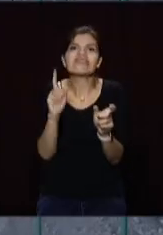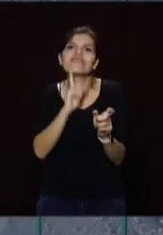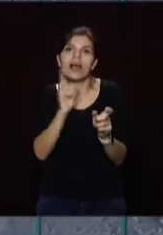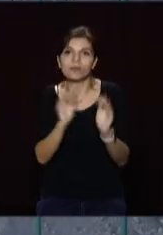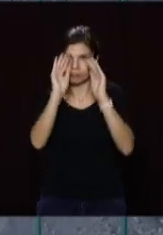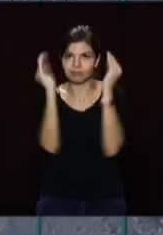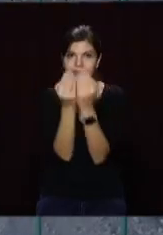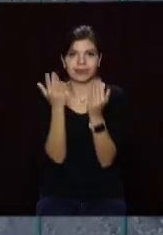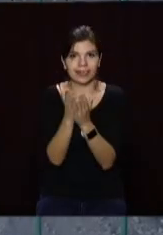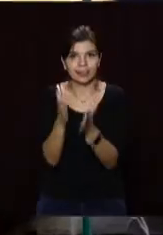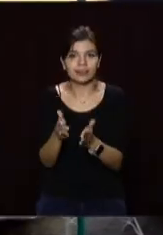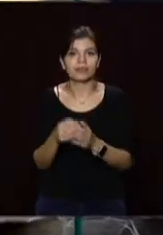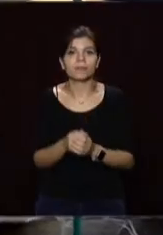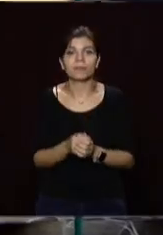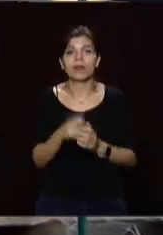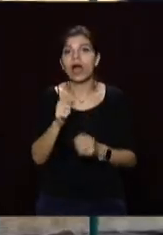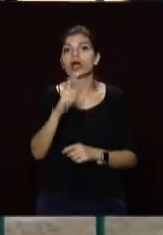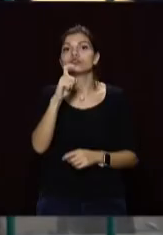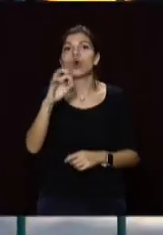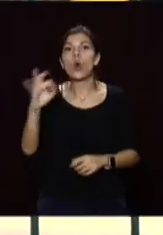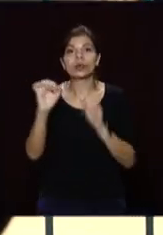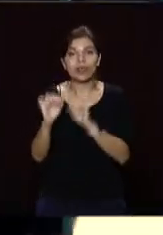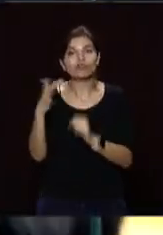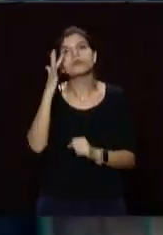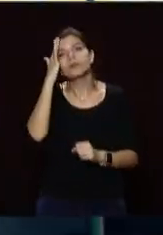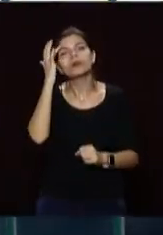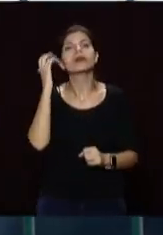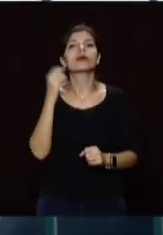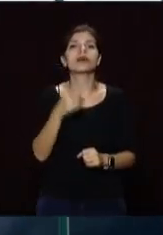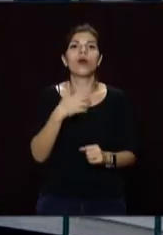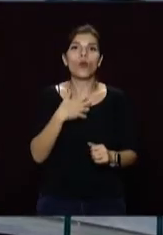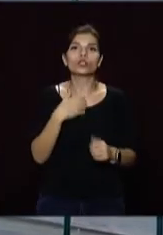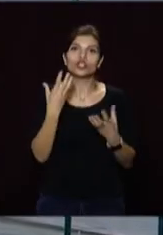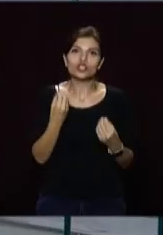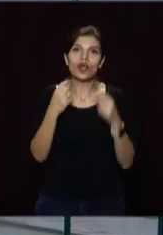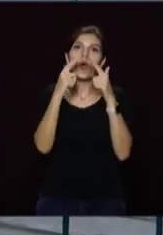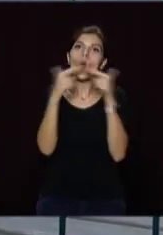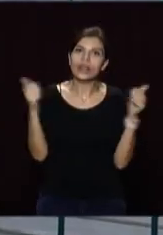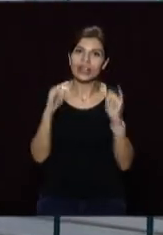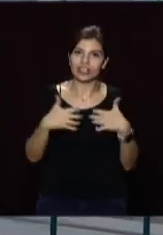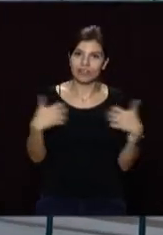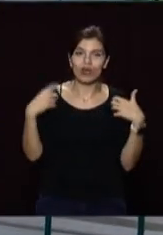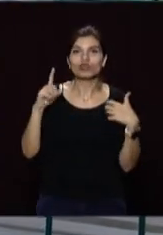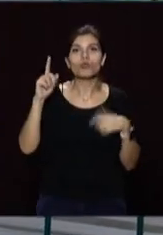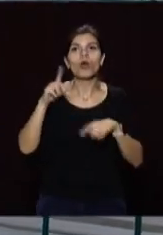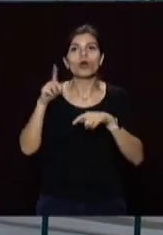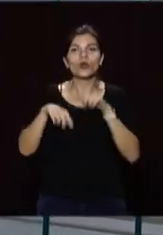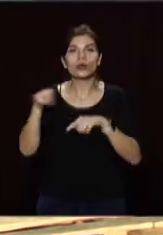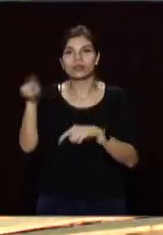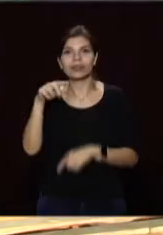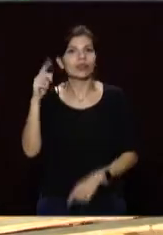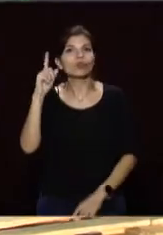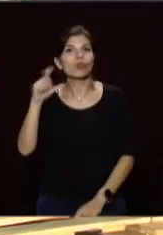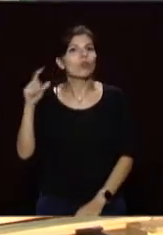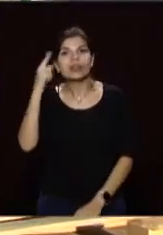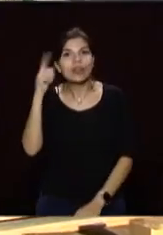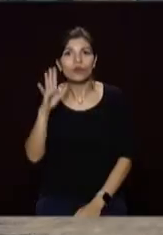новосели обживаються у нових домівках. А зоозахисники вже мріють про власний кінологічний центр та готель, аби господарі не турбувалися про своїх